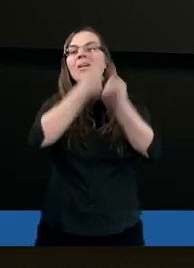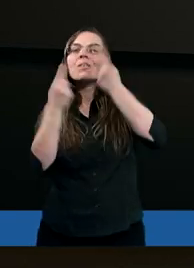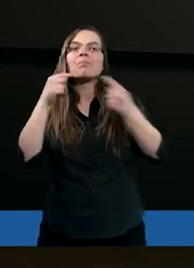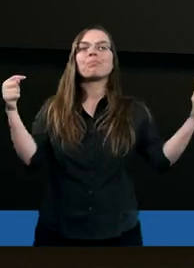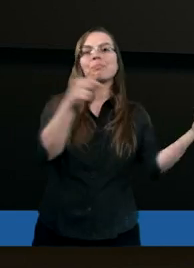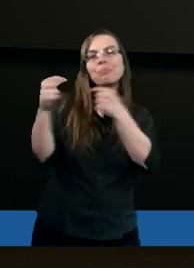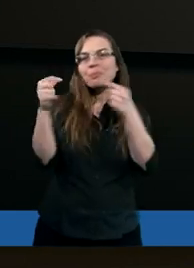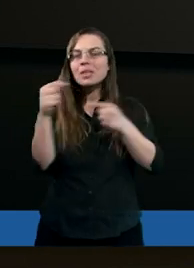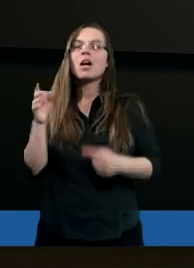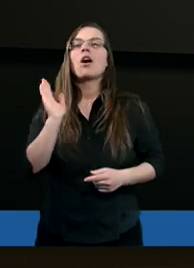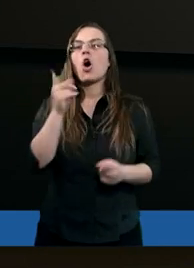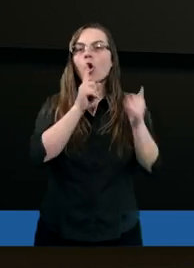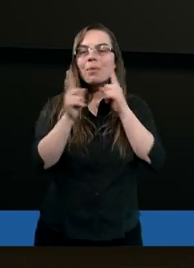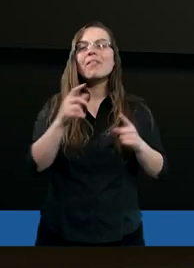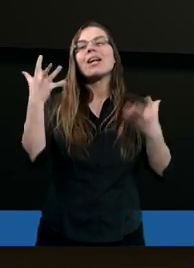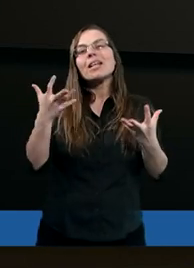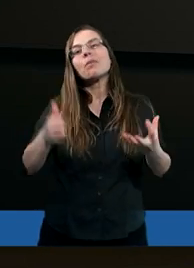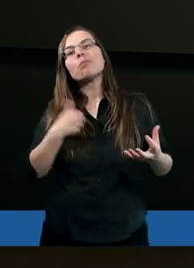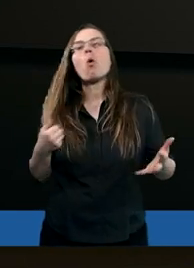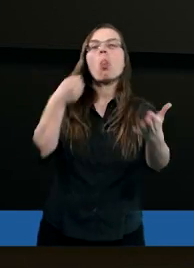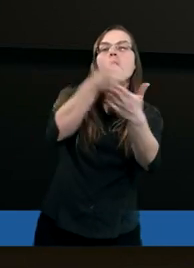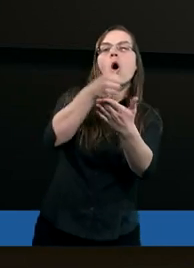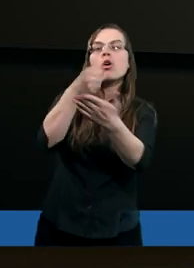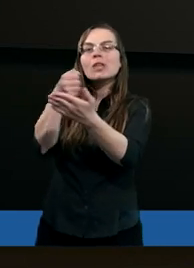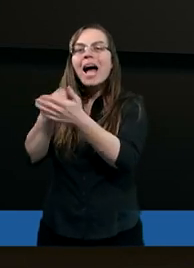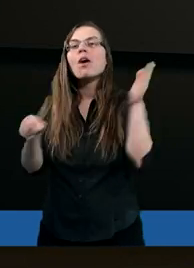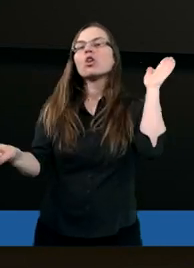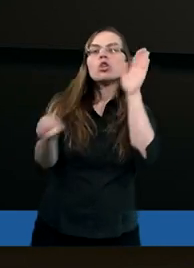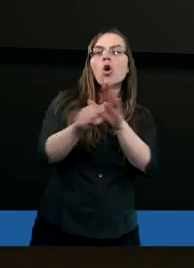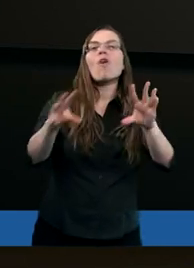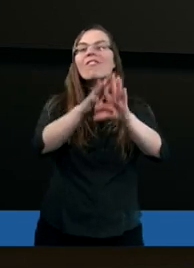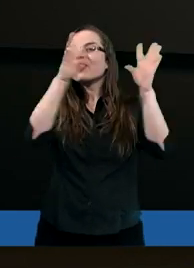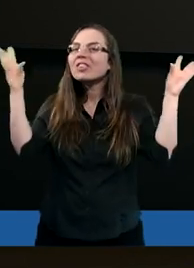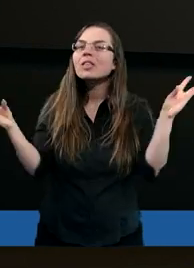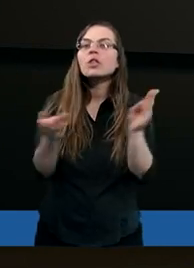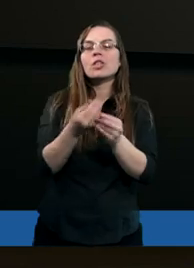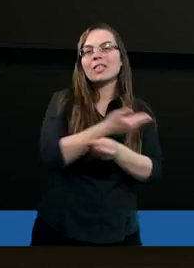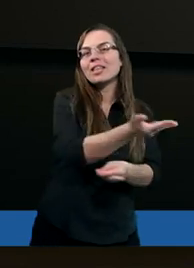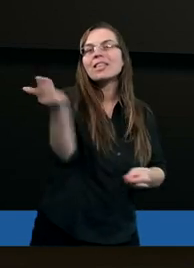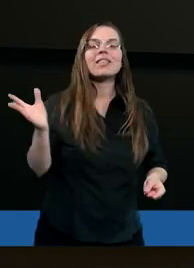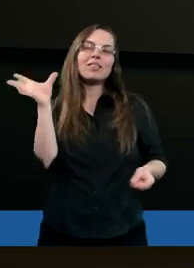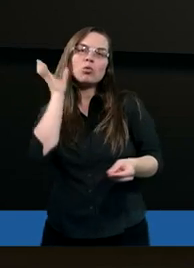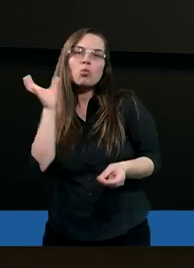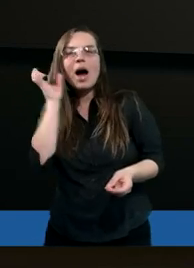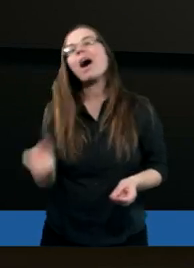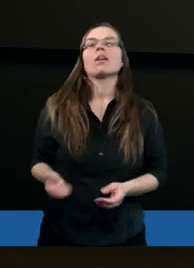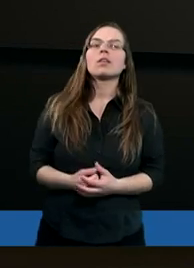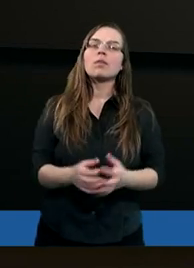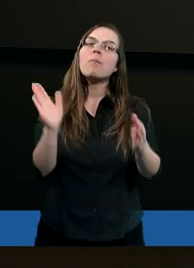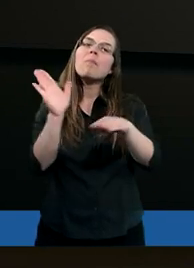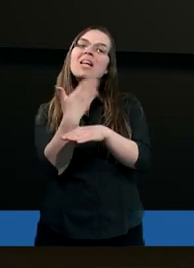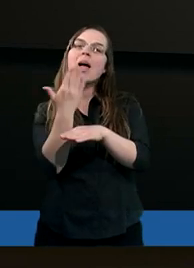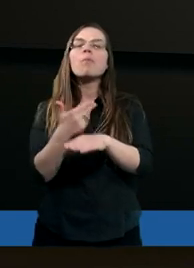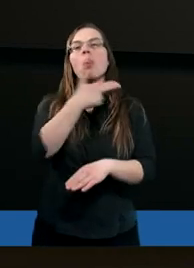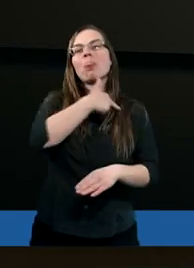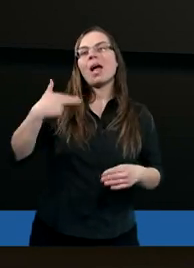chcemy, ażeby dotarły do wszystkich naszych słuchaczy. Przedmiotem naszego